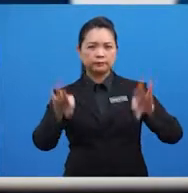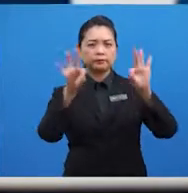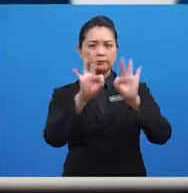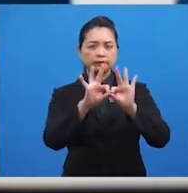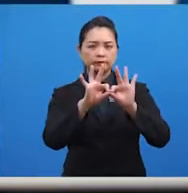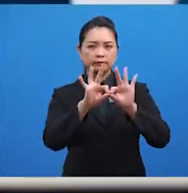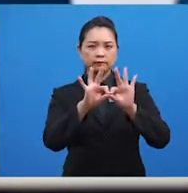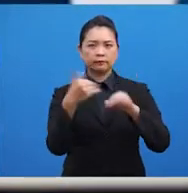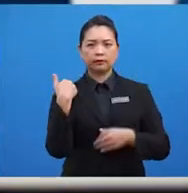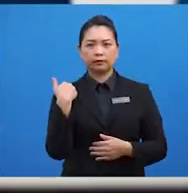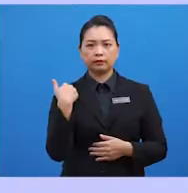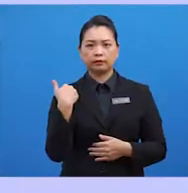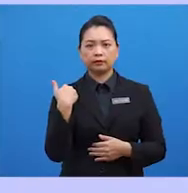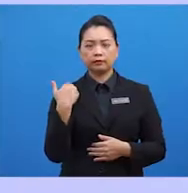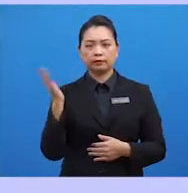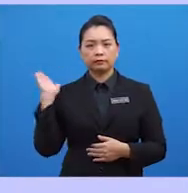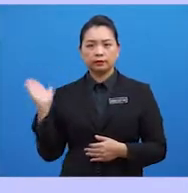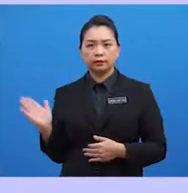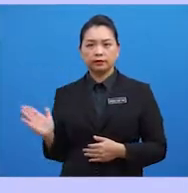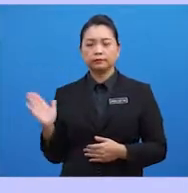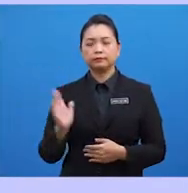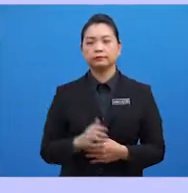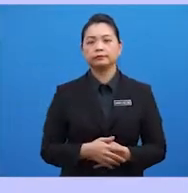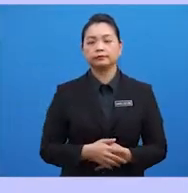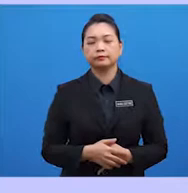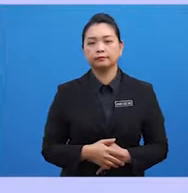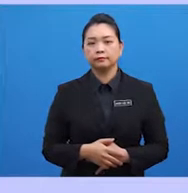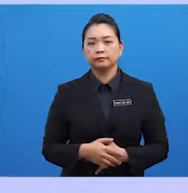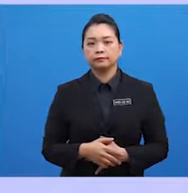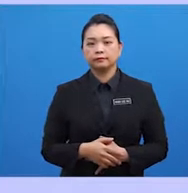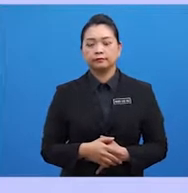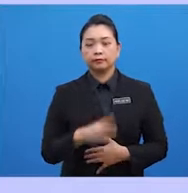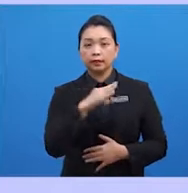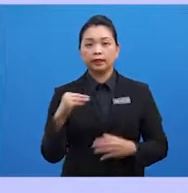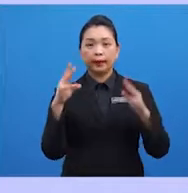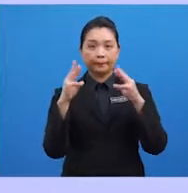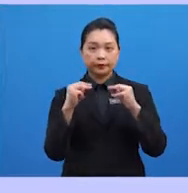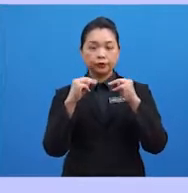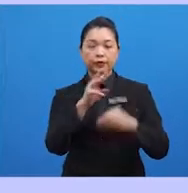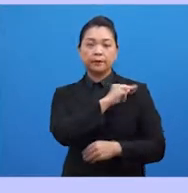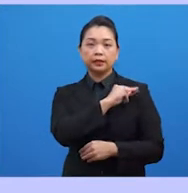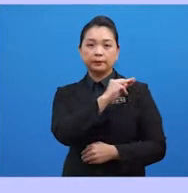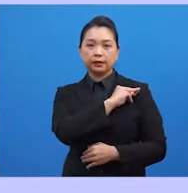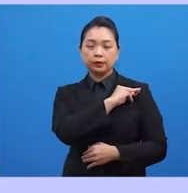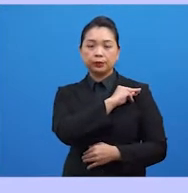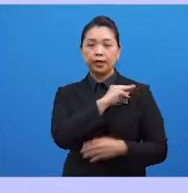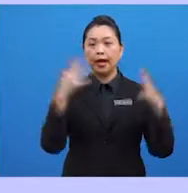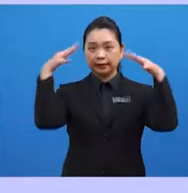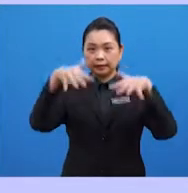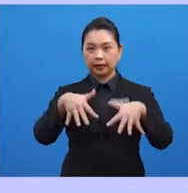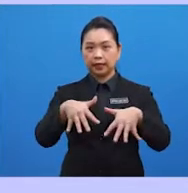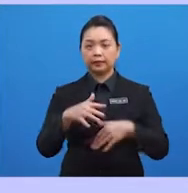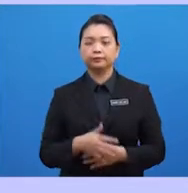ASEAN adalah Sidang Kemuncak ASEAN dan Mesyuarat Menteri-Menteri ASEAN.